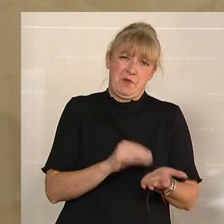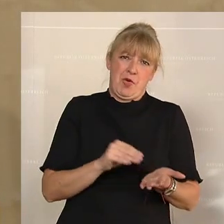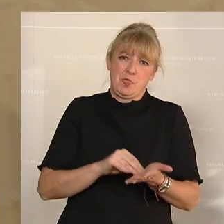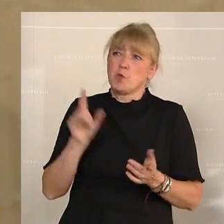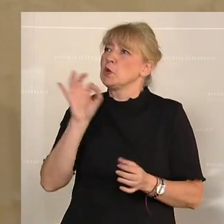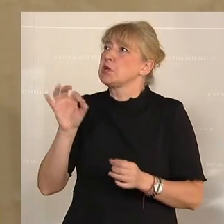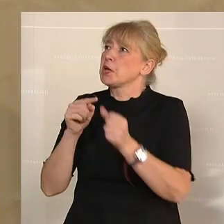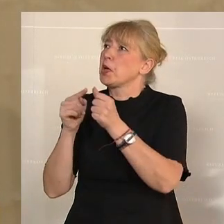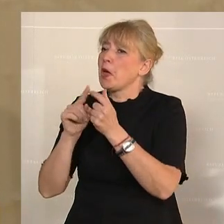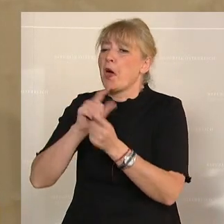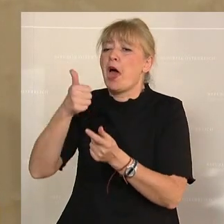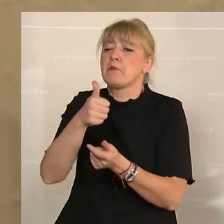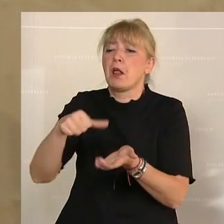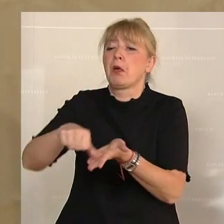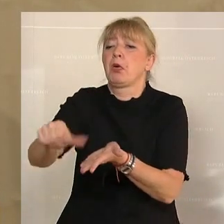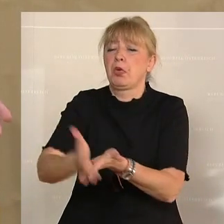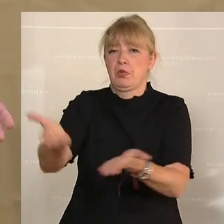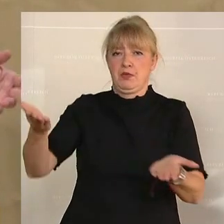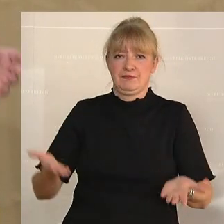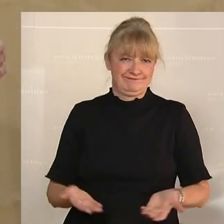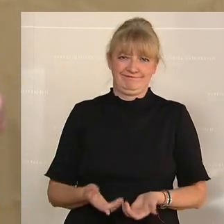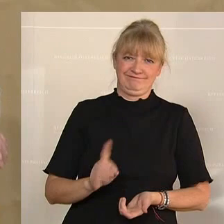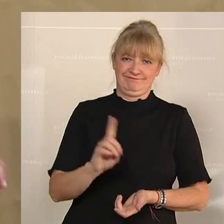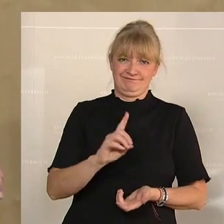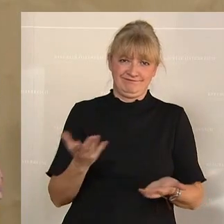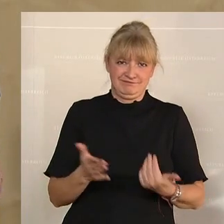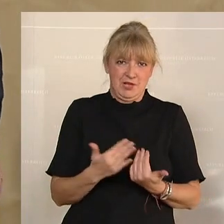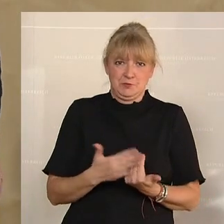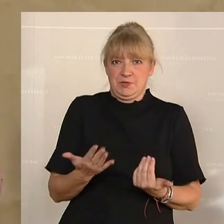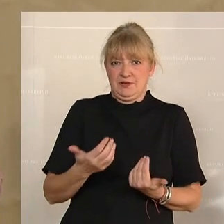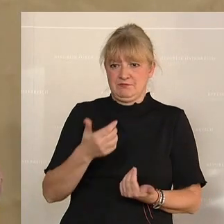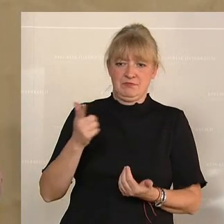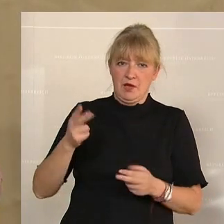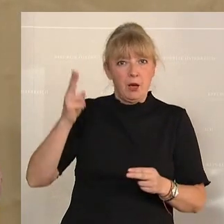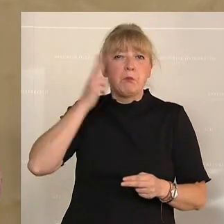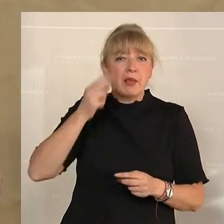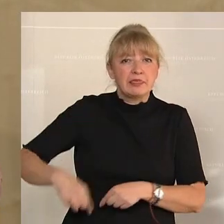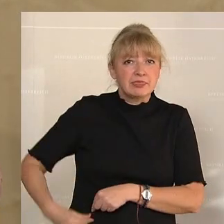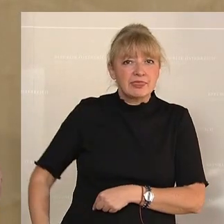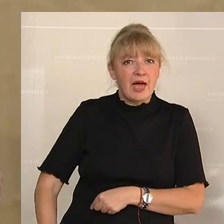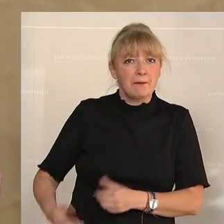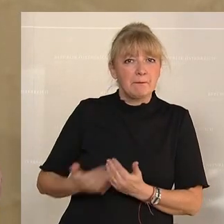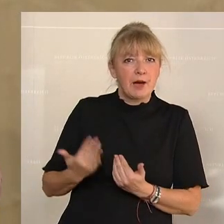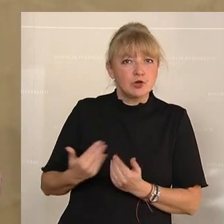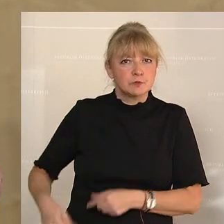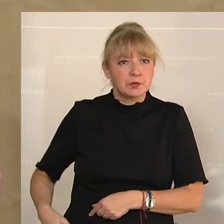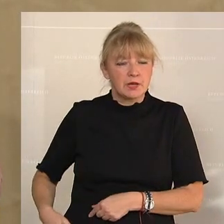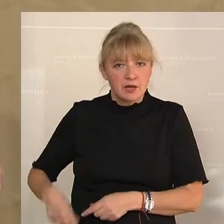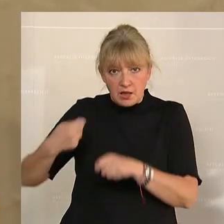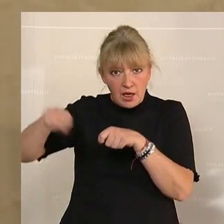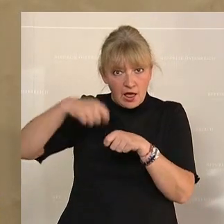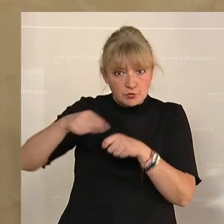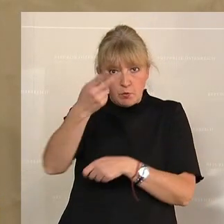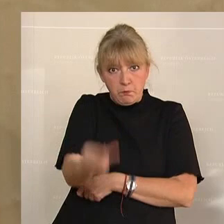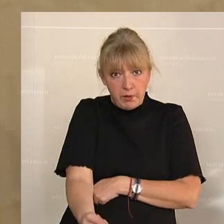es immer noch mit Einmalzahlungen zu machen. Das ist ungefähr so, wie wenn ich jemanden mit einem Blinddarm, mit einem Blinddarm, mit einem Entzündenden im